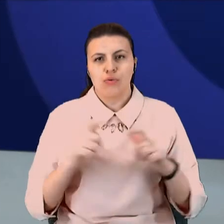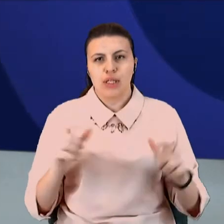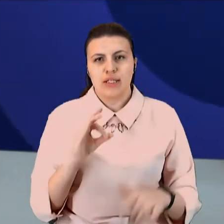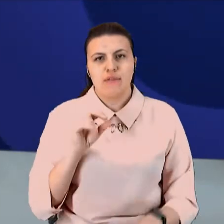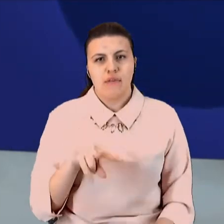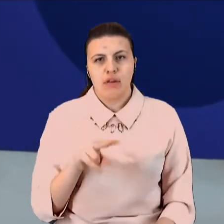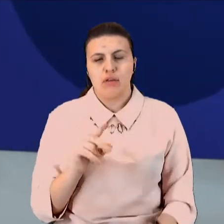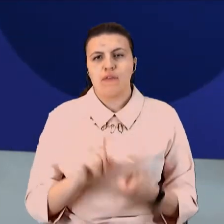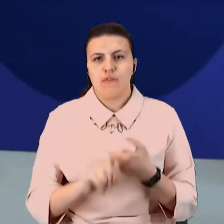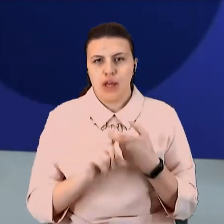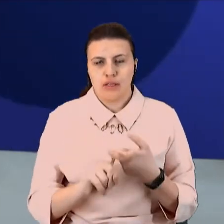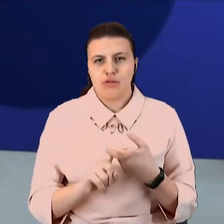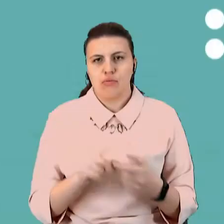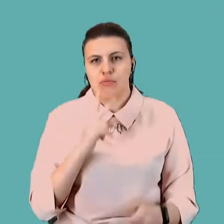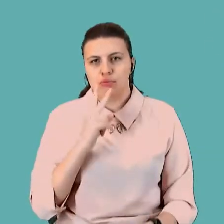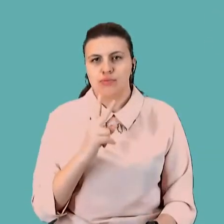подивимося у сюжеті моїх колег.